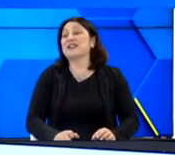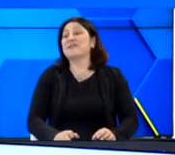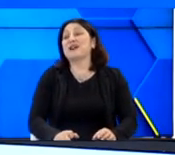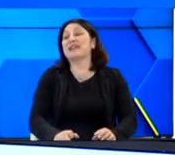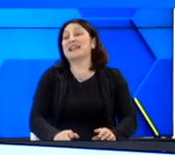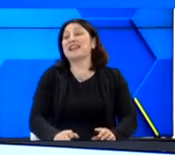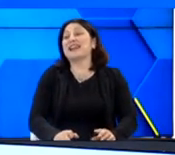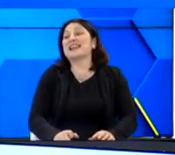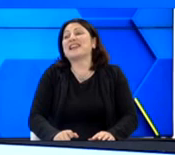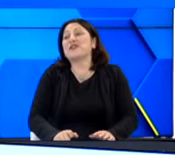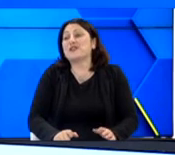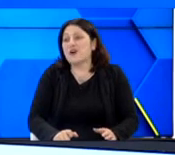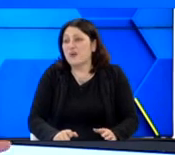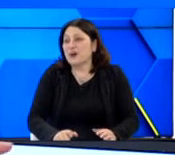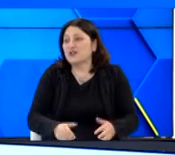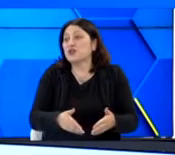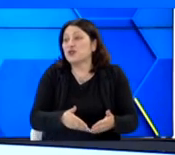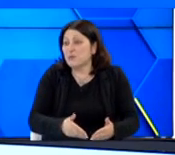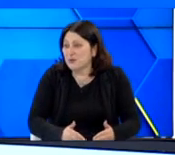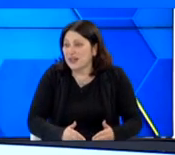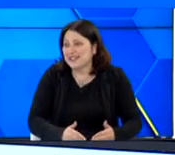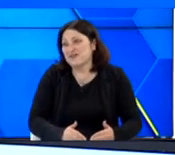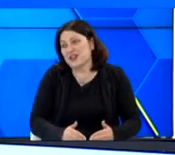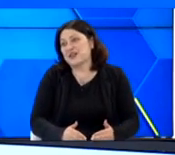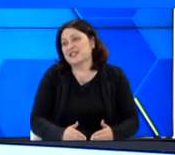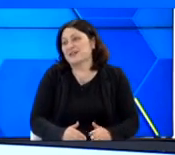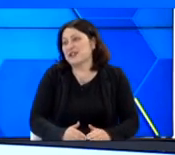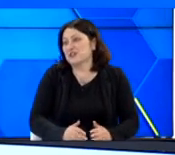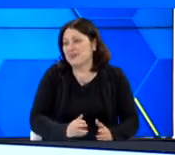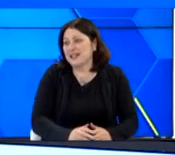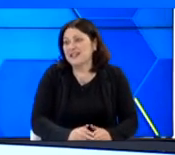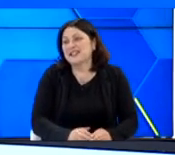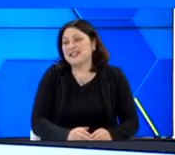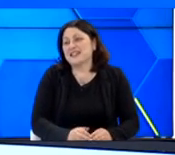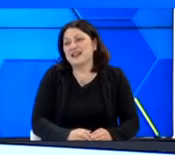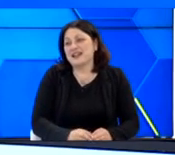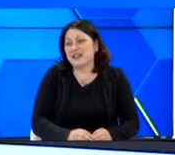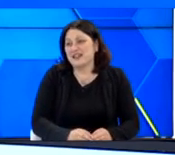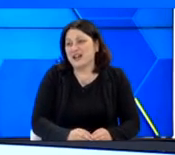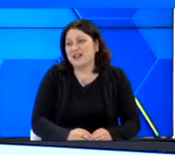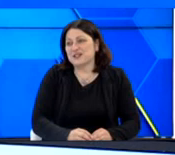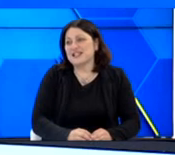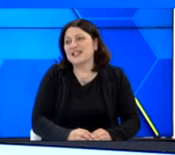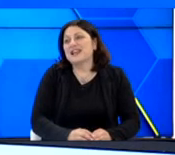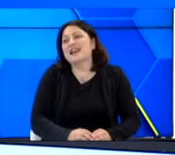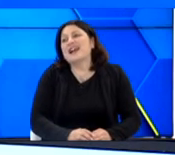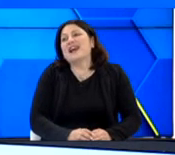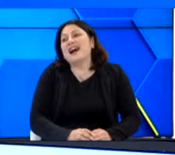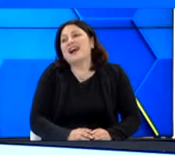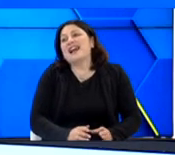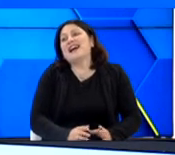ναι. Το είδα και πραγματικά θα ήταν και όνειρό μου εδώ στον τόπο μου να καταφέρω να συμμετέχω σε μια τέτοια διοργάνωση.